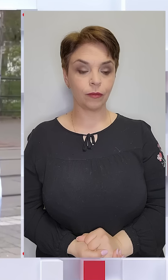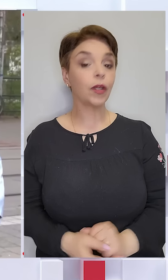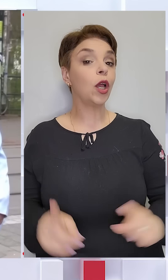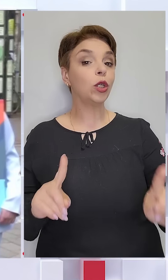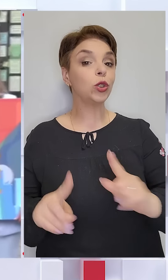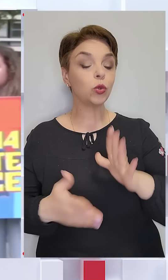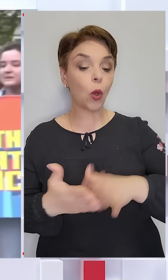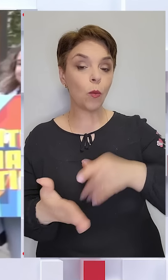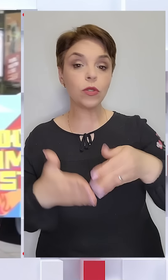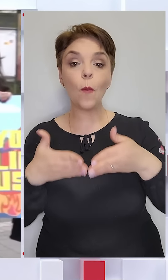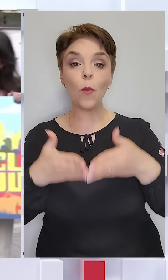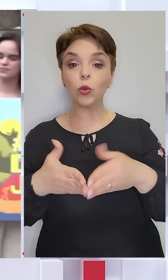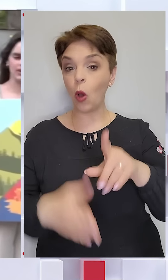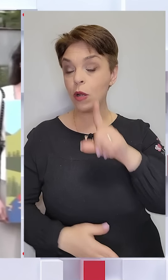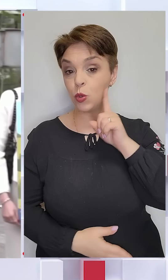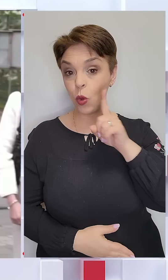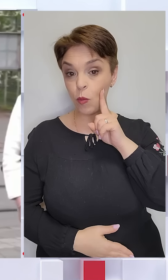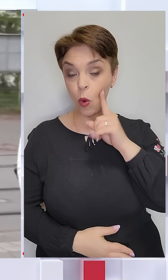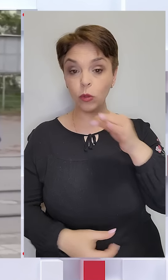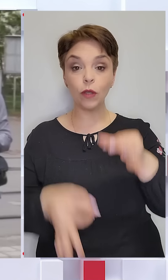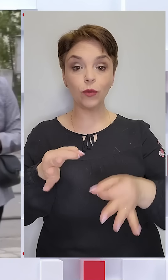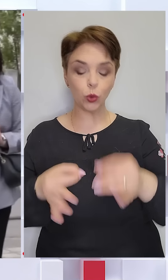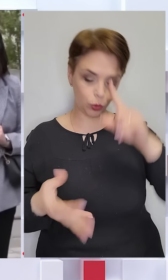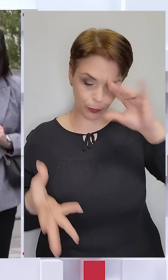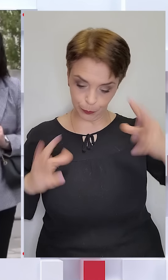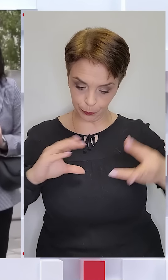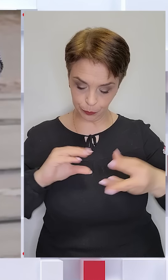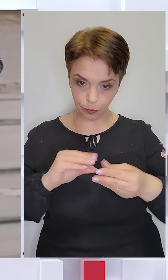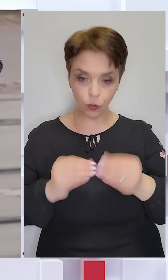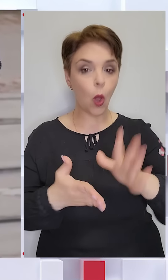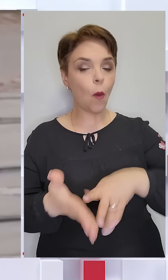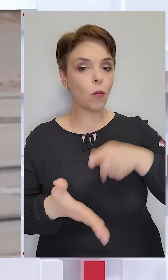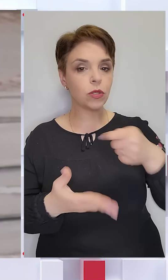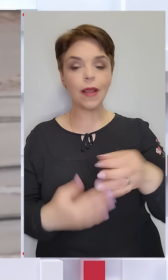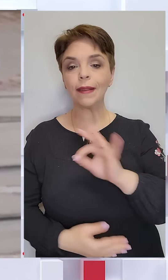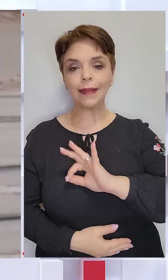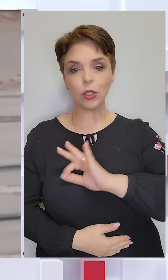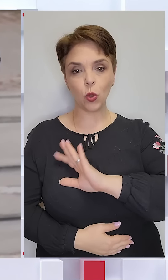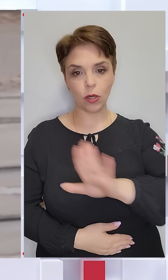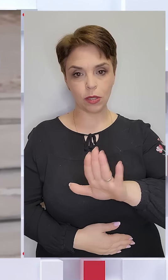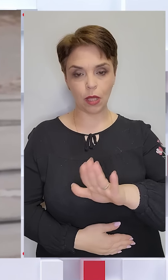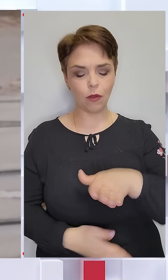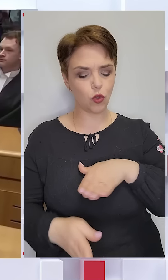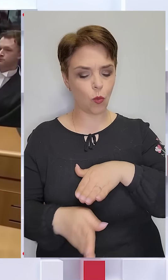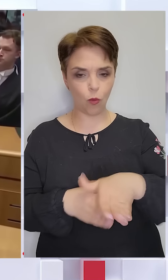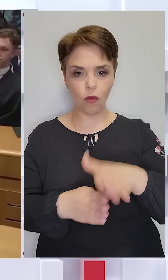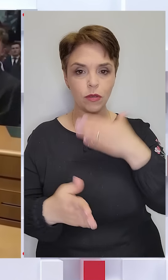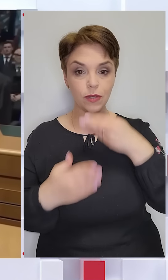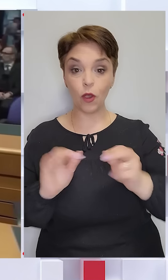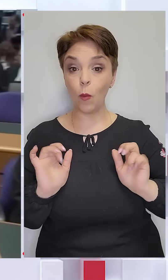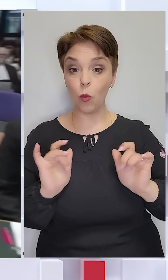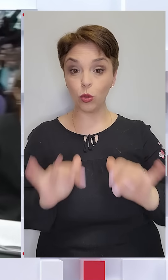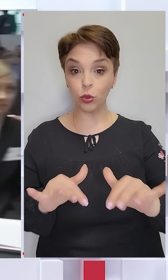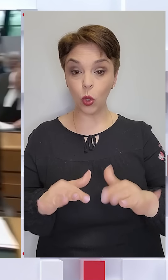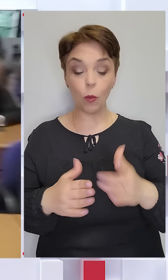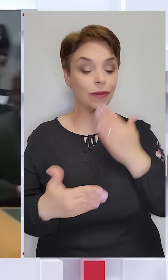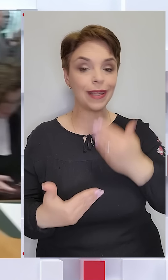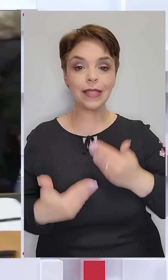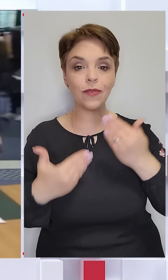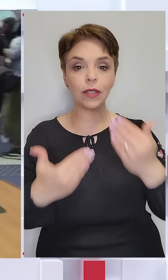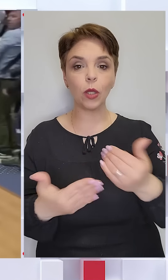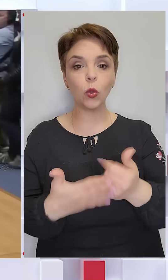Щодо позову португальської молоді. Судді дійшли висновку, що позивачі не скористалися уповні всією процедурою, бо не